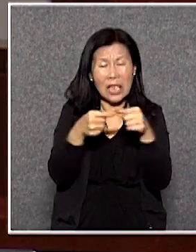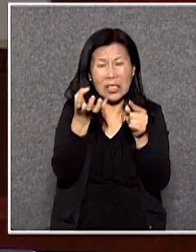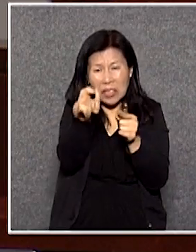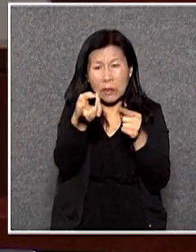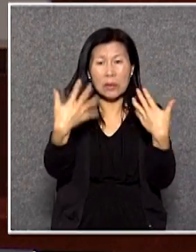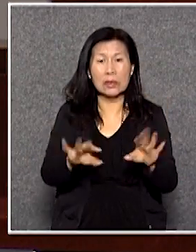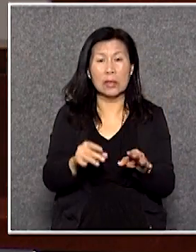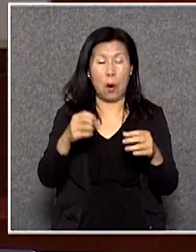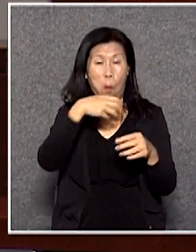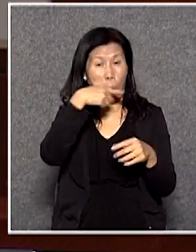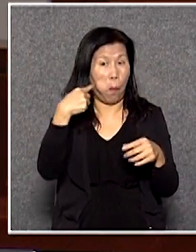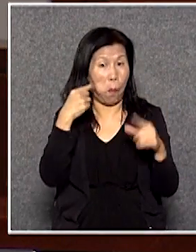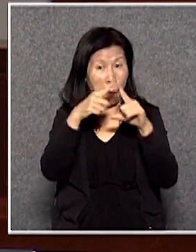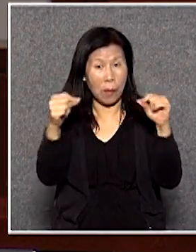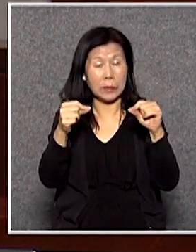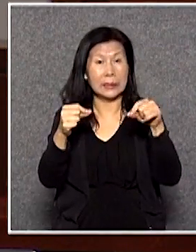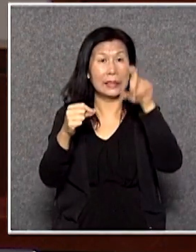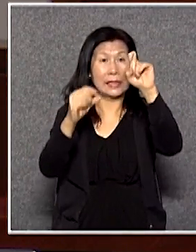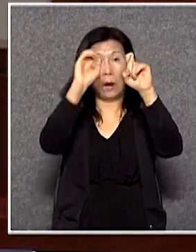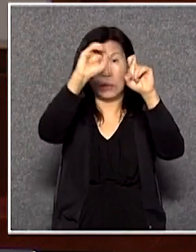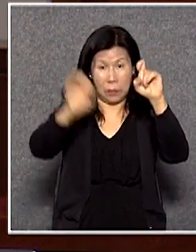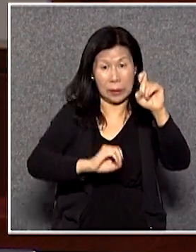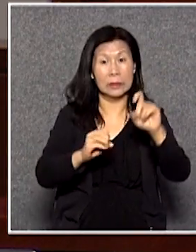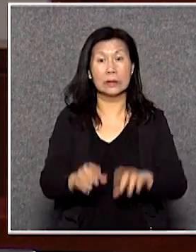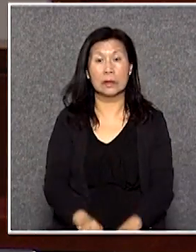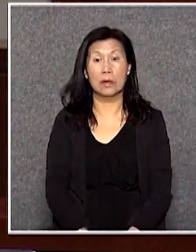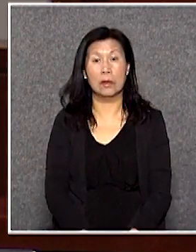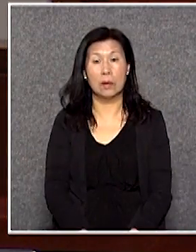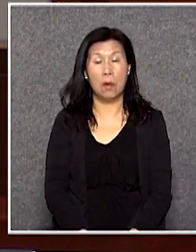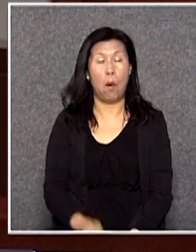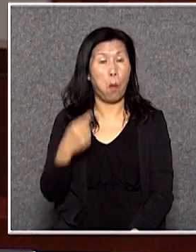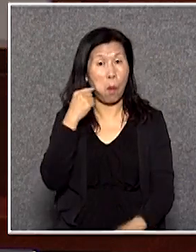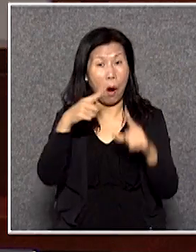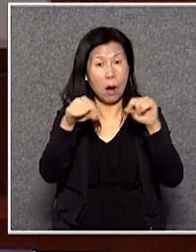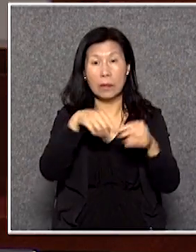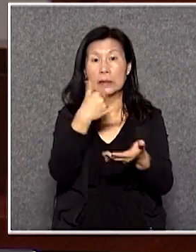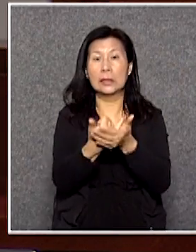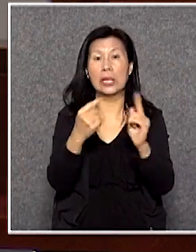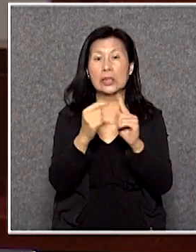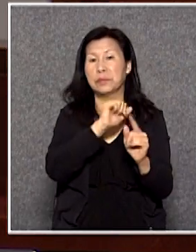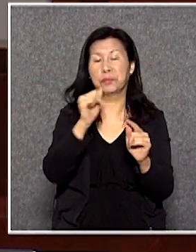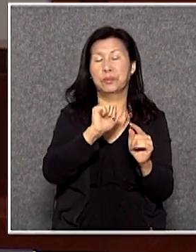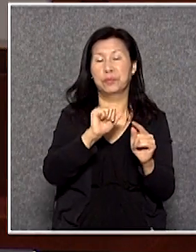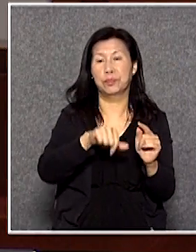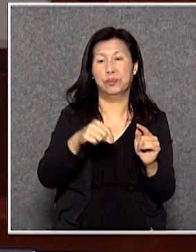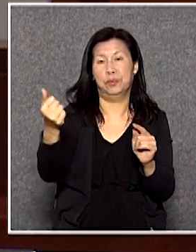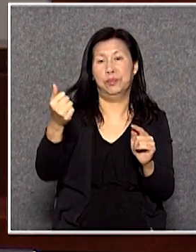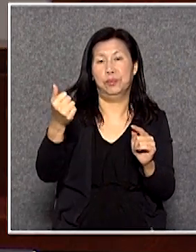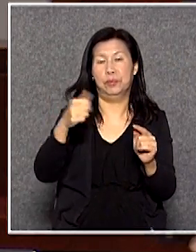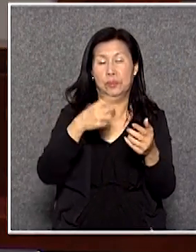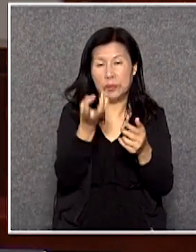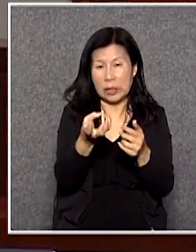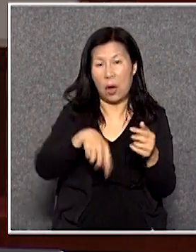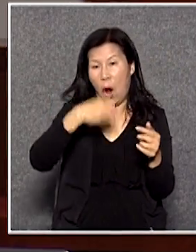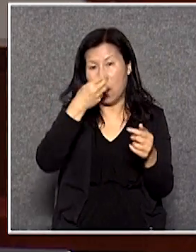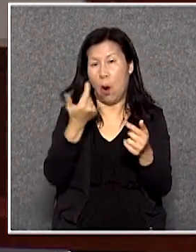台灣九成所以台灣沒有死那麼多人知道嗎雖然說現在的疫苗